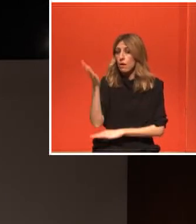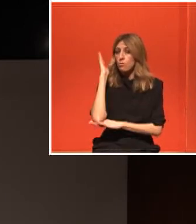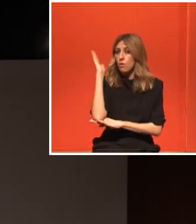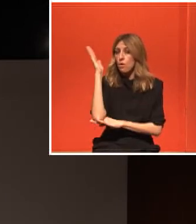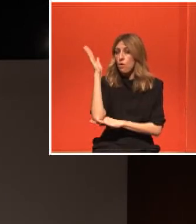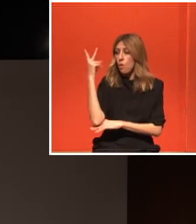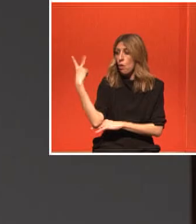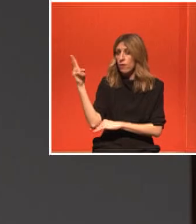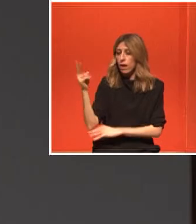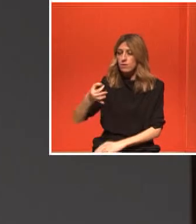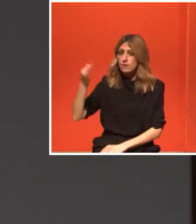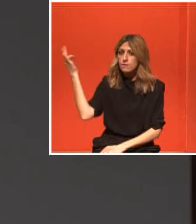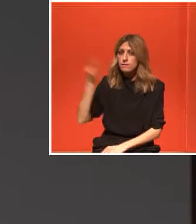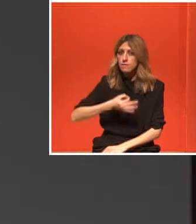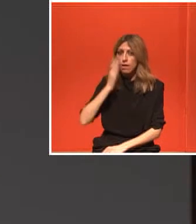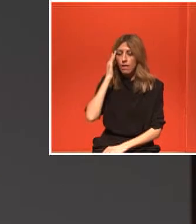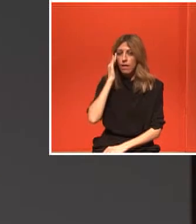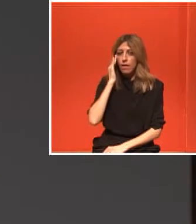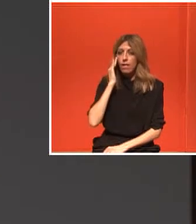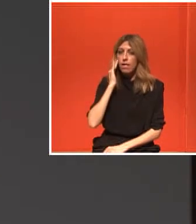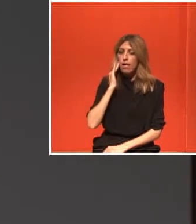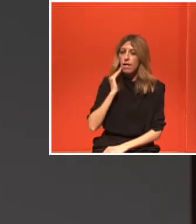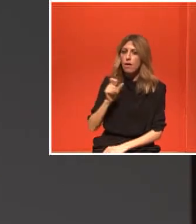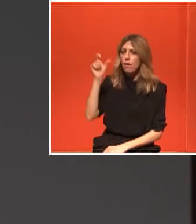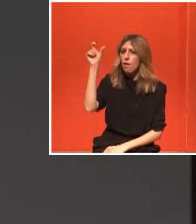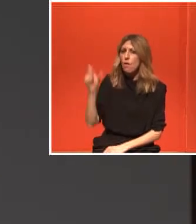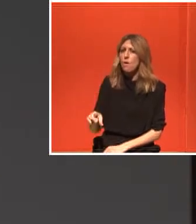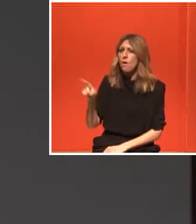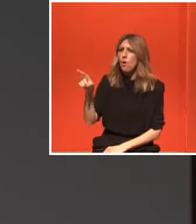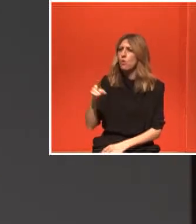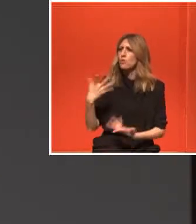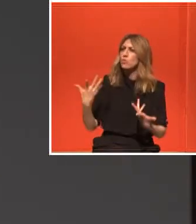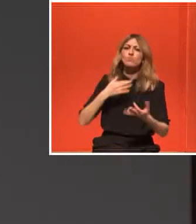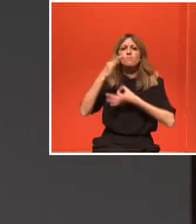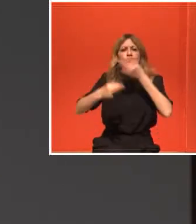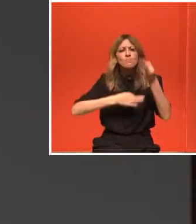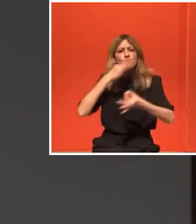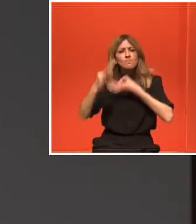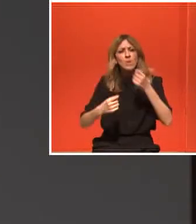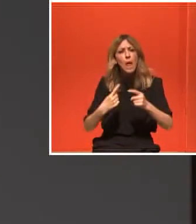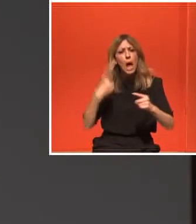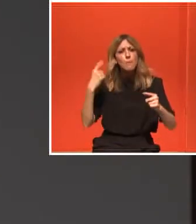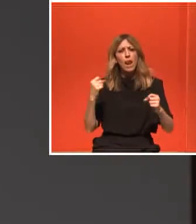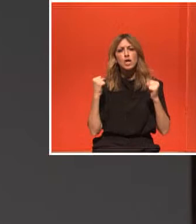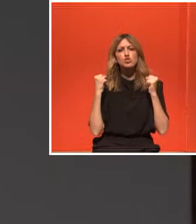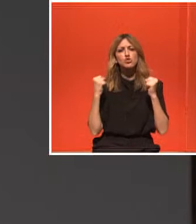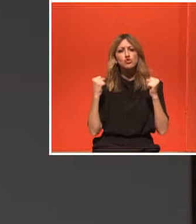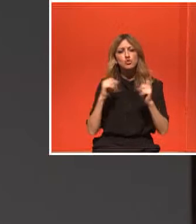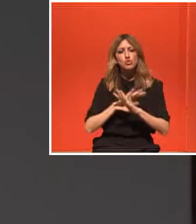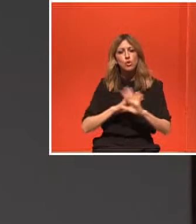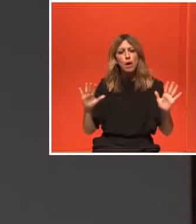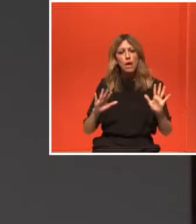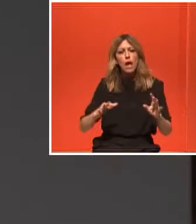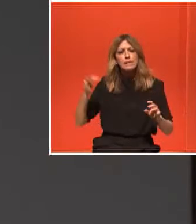παραστατικός, με ακρίβεια κατανοητός σε όλο τον κόσμο και θα ήθελα να κρατήσω μερικές λέξεις-κλειδιά, αν μου